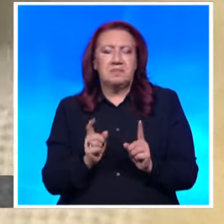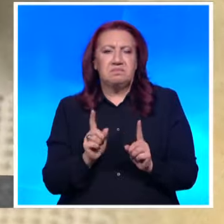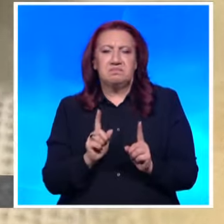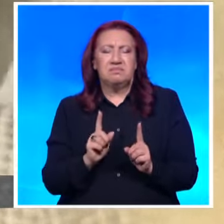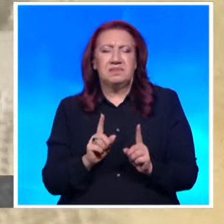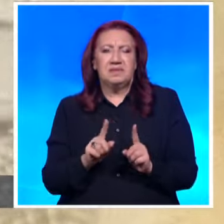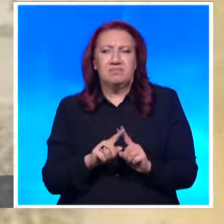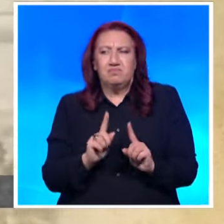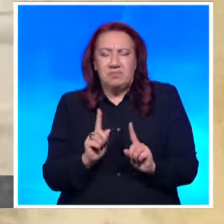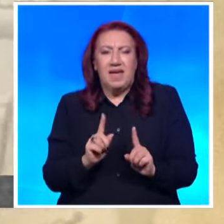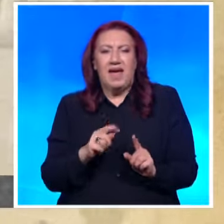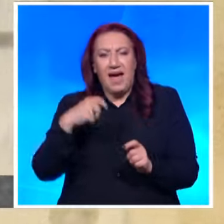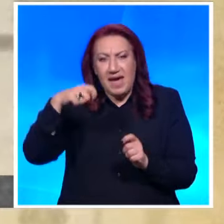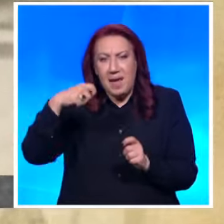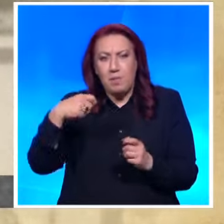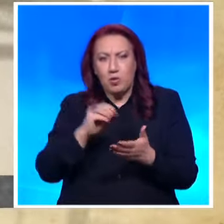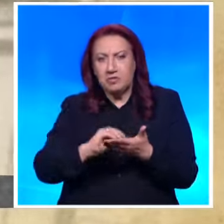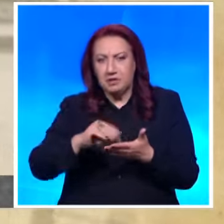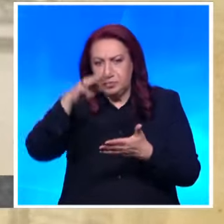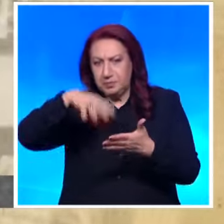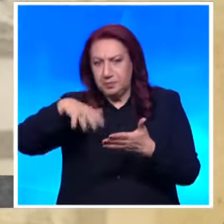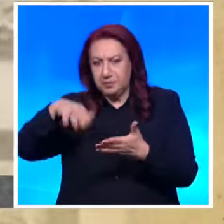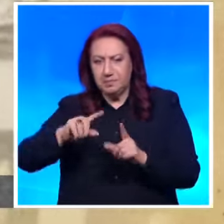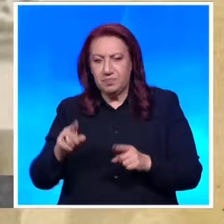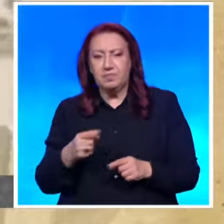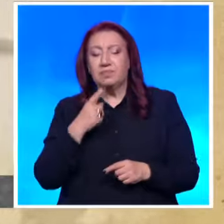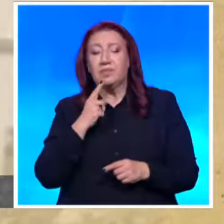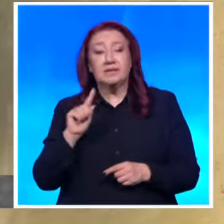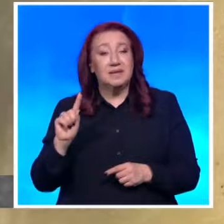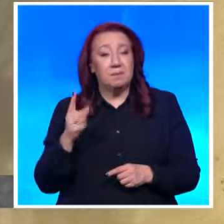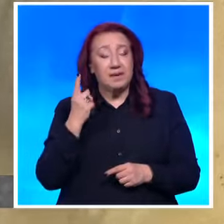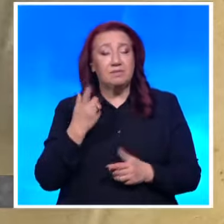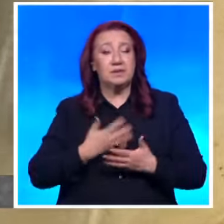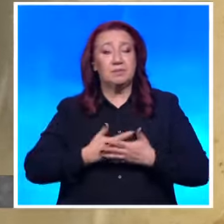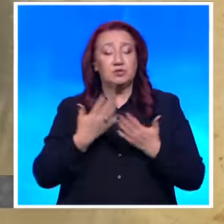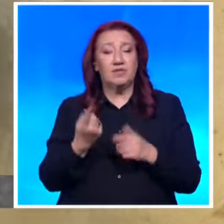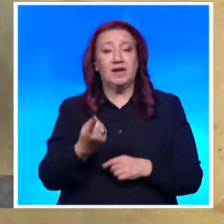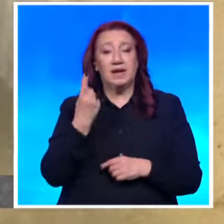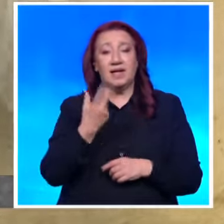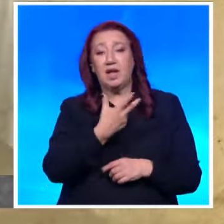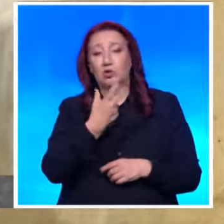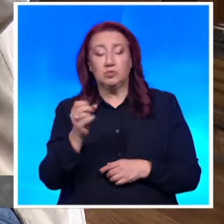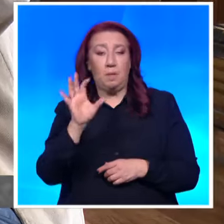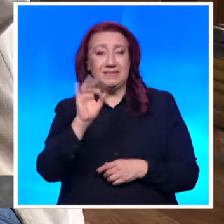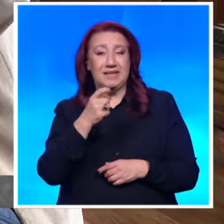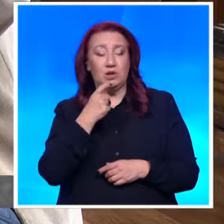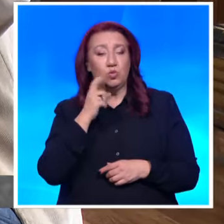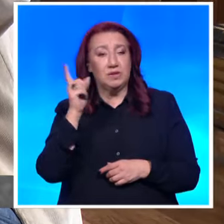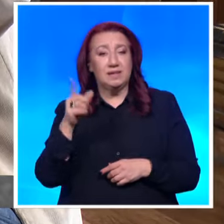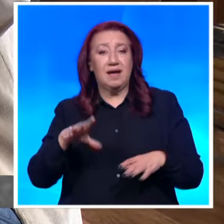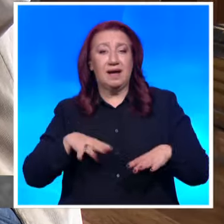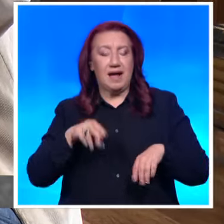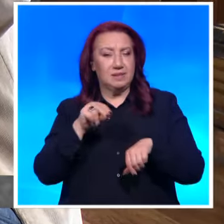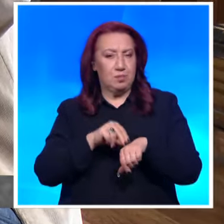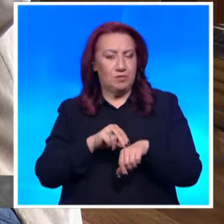първи път 24 май се празнува през 1850 година в Пловдих по инициатива на Найден Геров. Не е бил официален